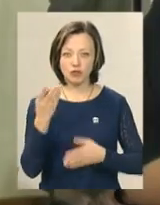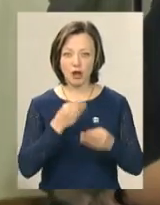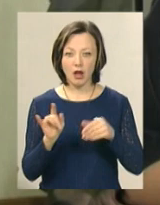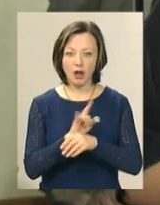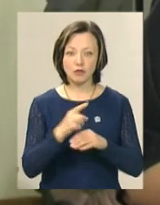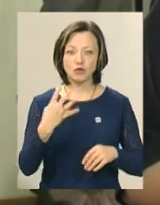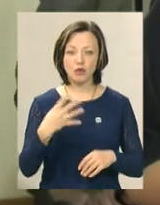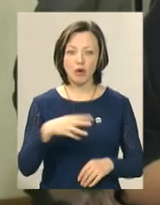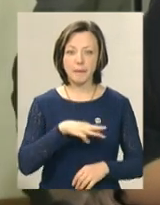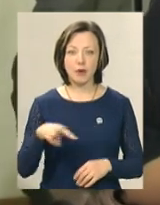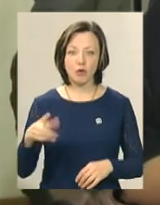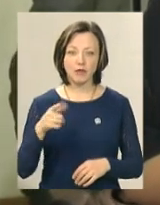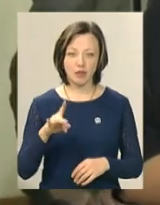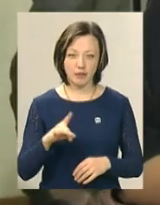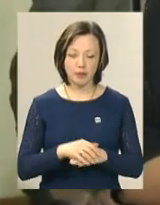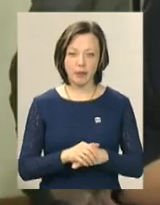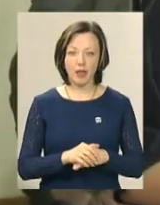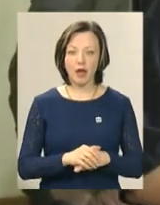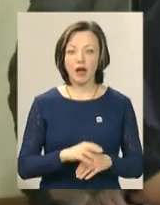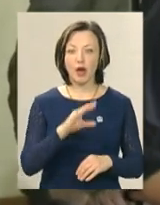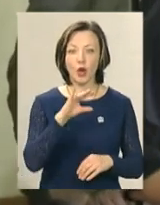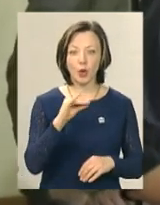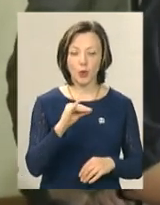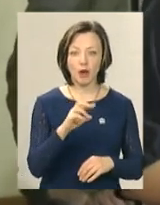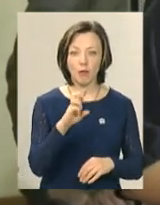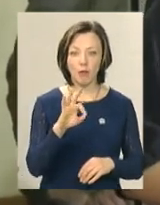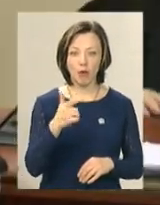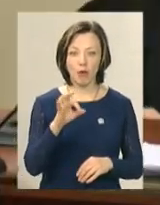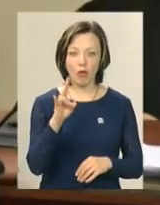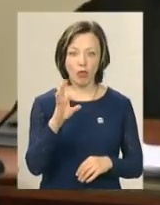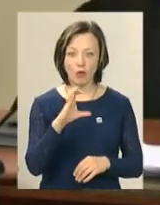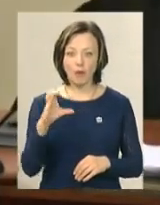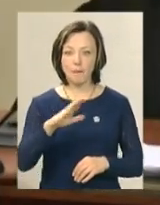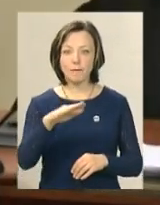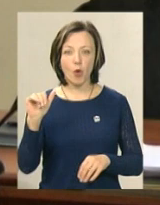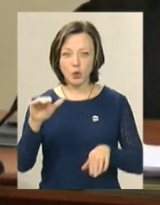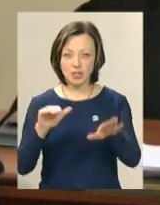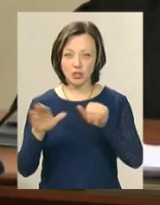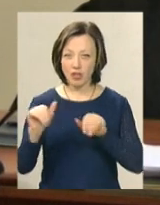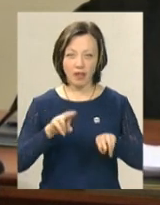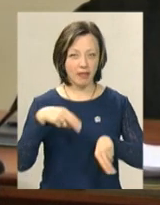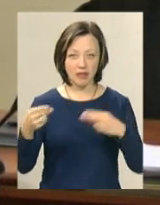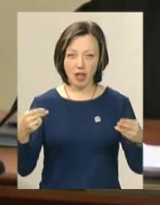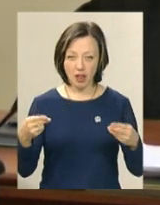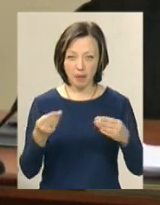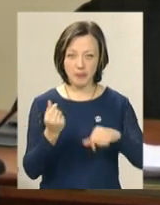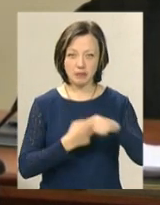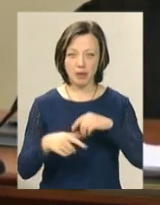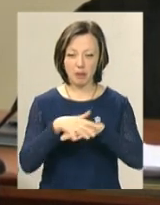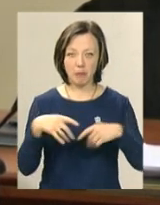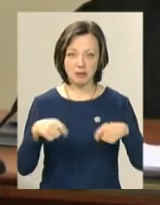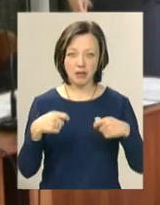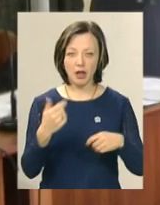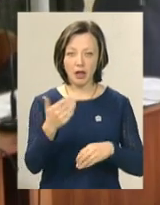40 мільйонів гривень. Нагадаю, Юлія Богонос позичила і не віддала підприємцям Хмельницького речового ринку, їхнім